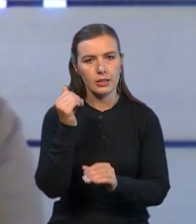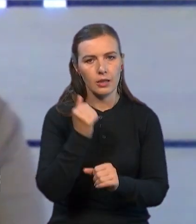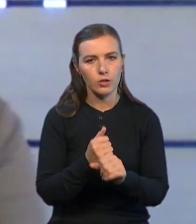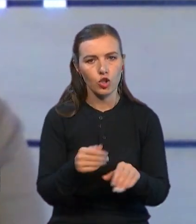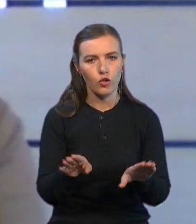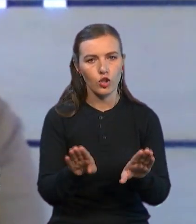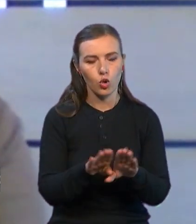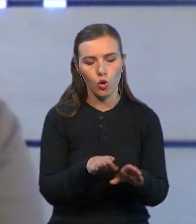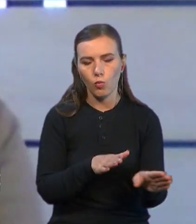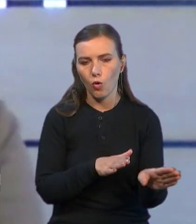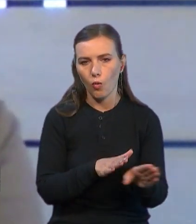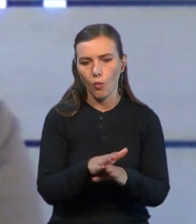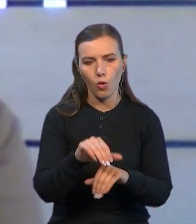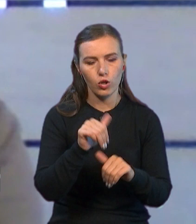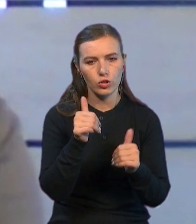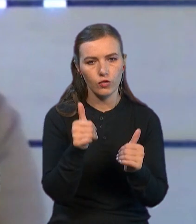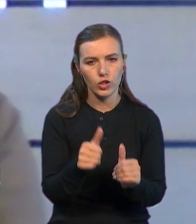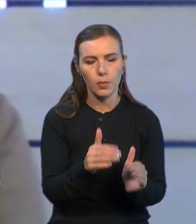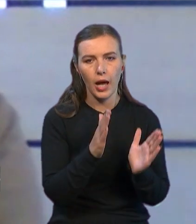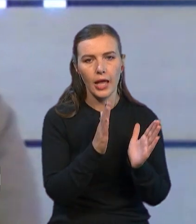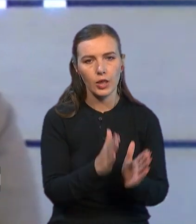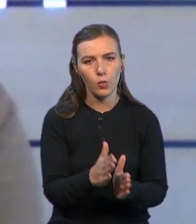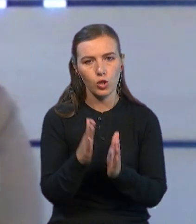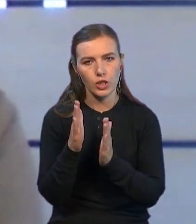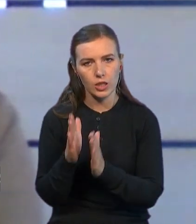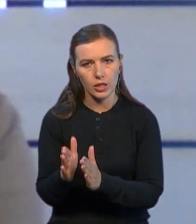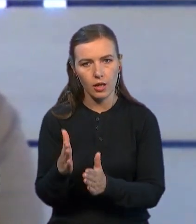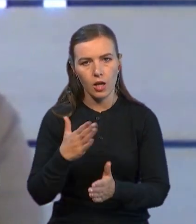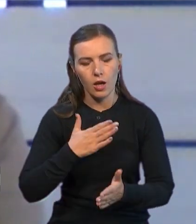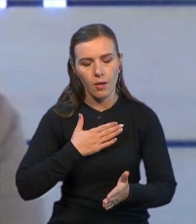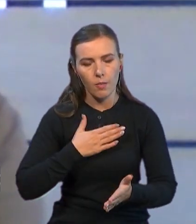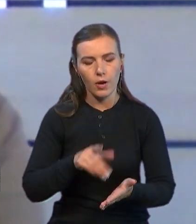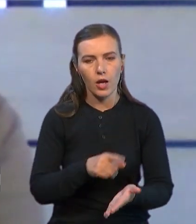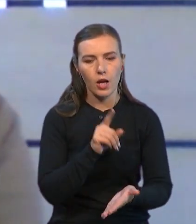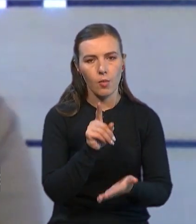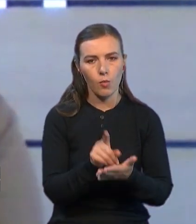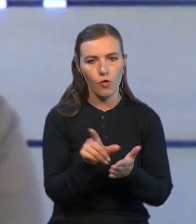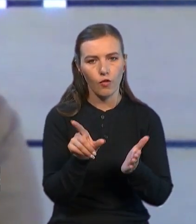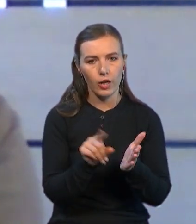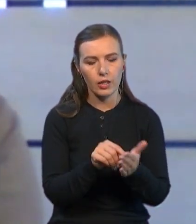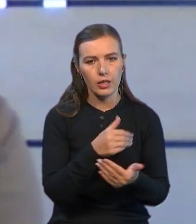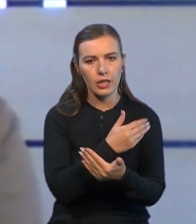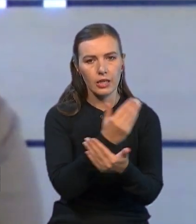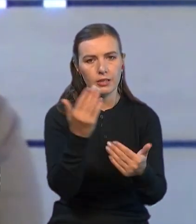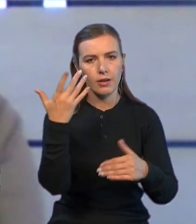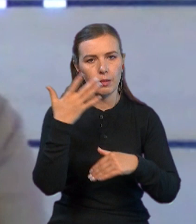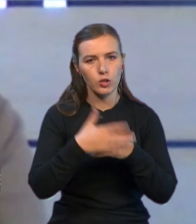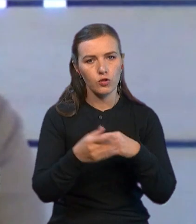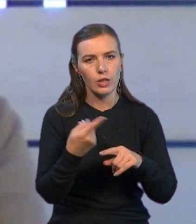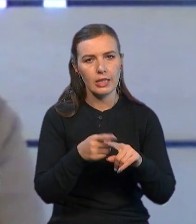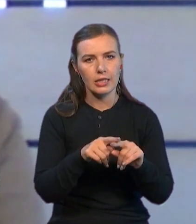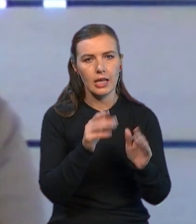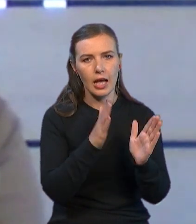такому повноформатному режимі. Ми повинні з вами розуміти, що ця система